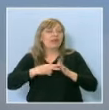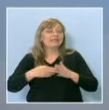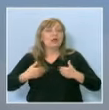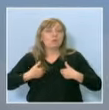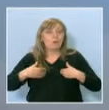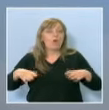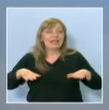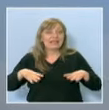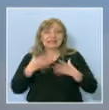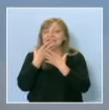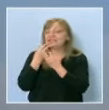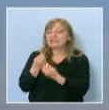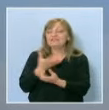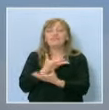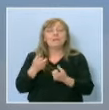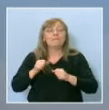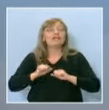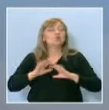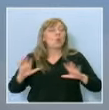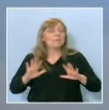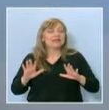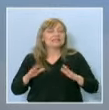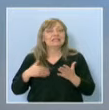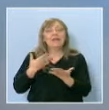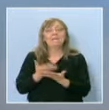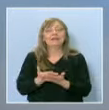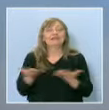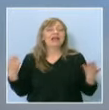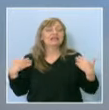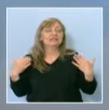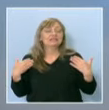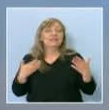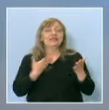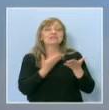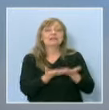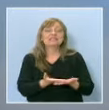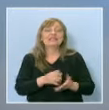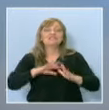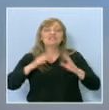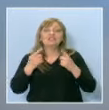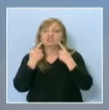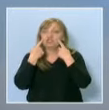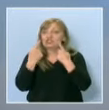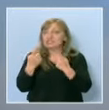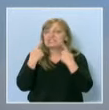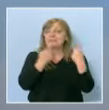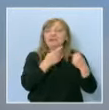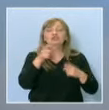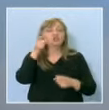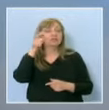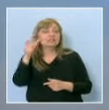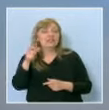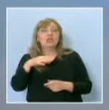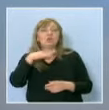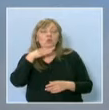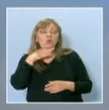красив и безопасен, предлага разходка с представене на всички забележителности във Варна и учи децата как да